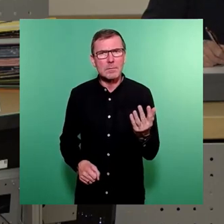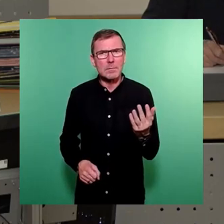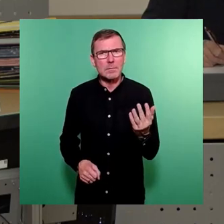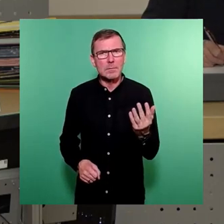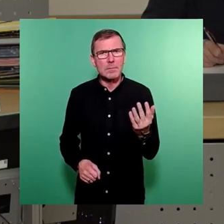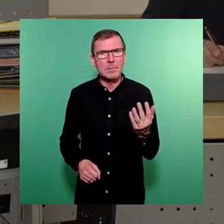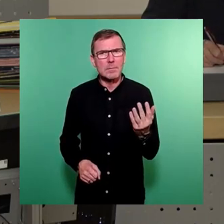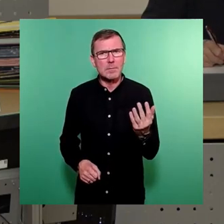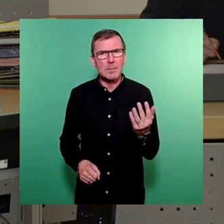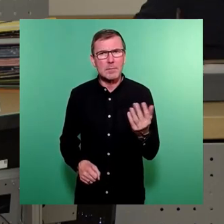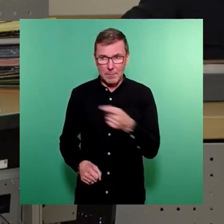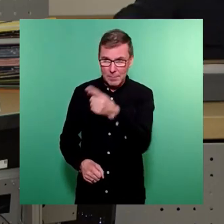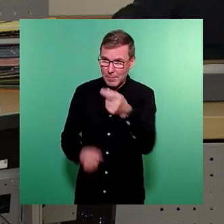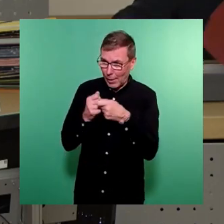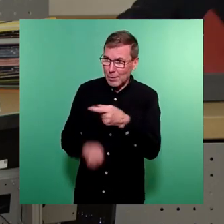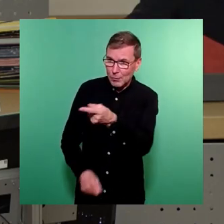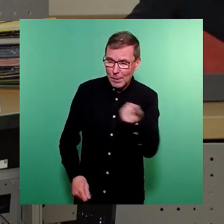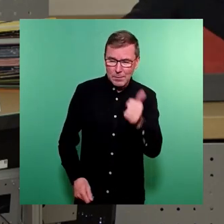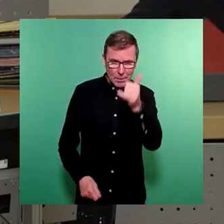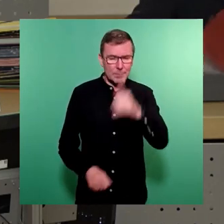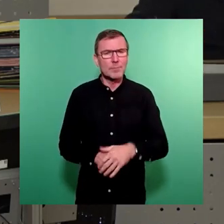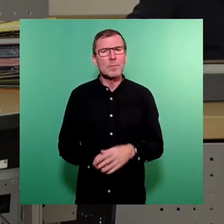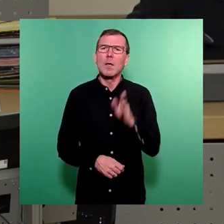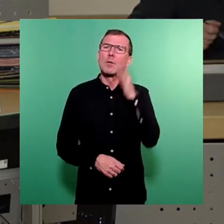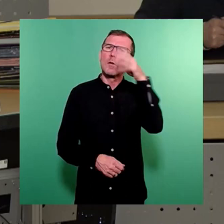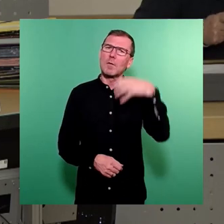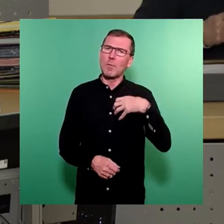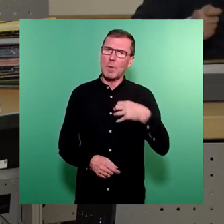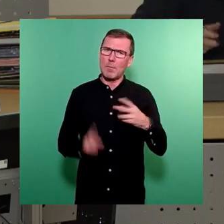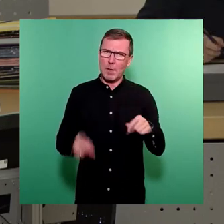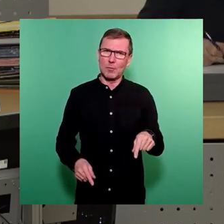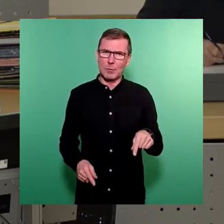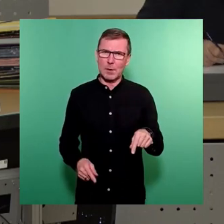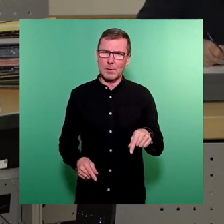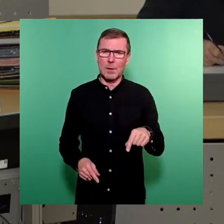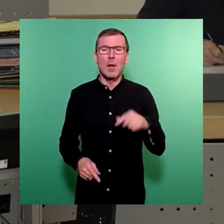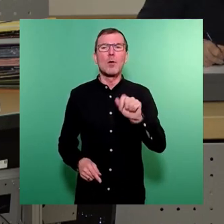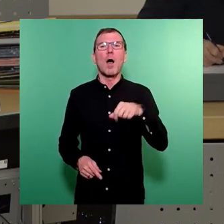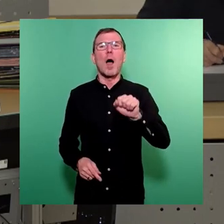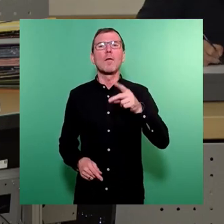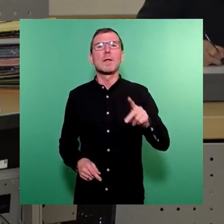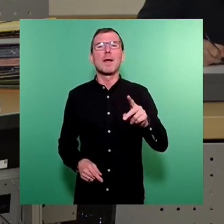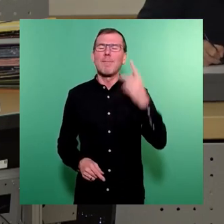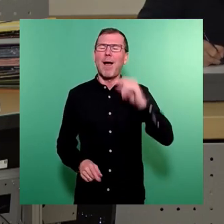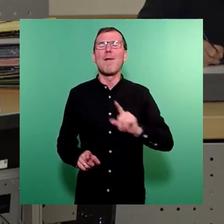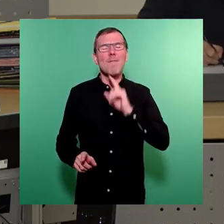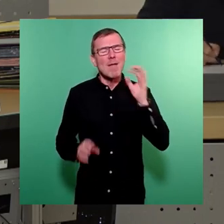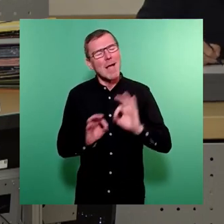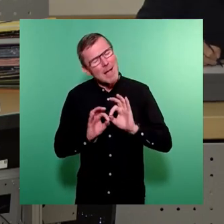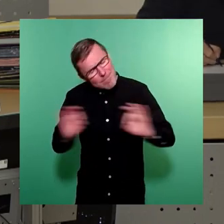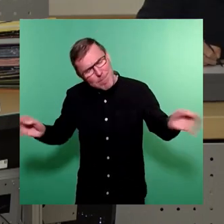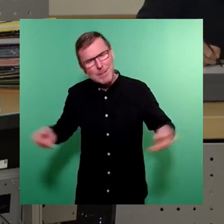Jetzt seid ihr schon gespannt, ne? Die künftigen Probleme dieser Stadt wären mit der AfD ungleich konstruktiver und einfacher zu lösen,